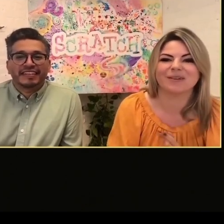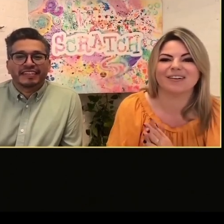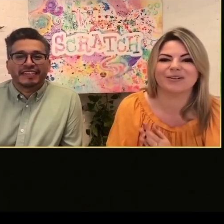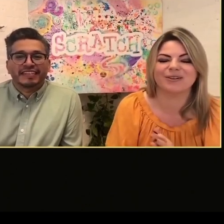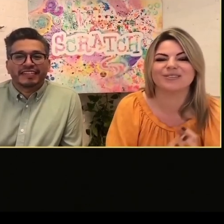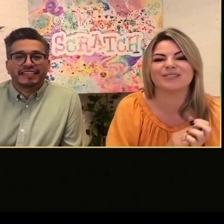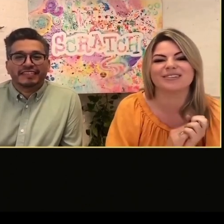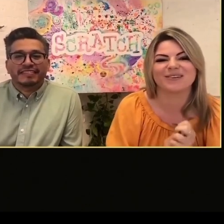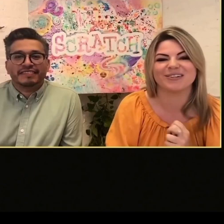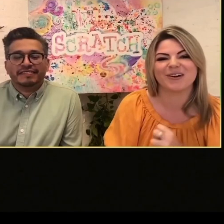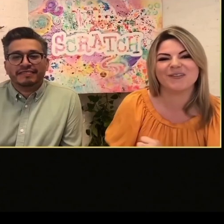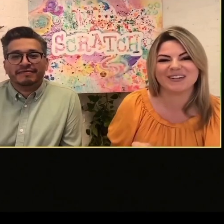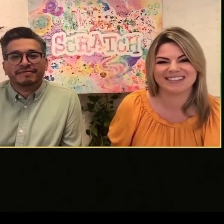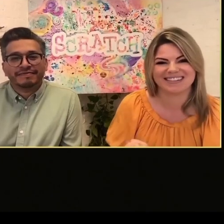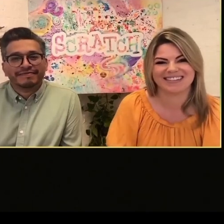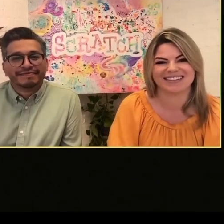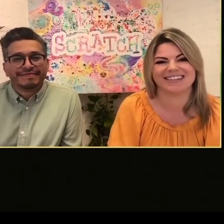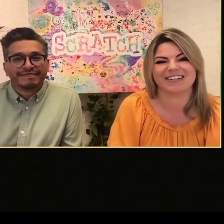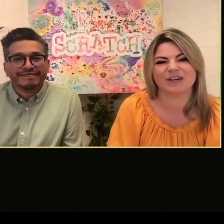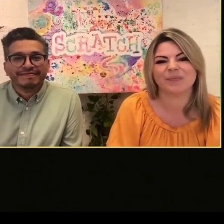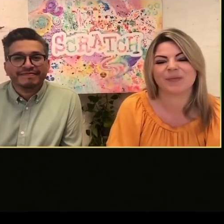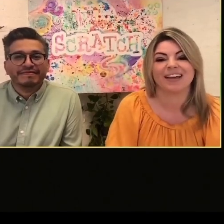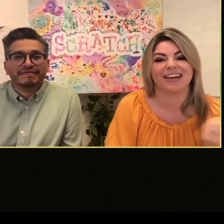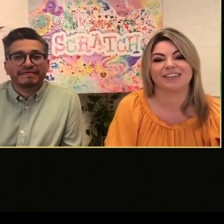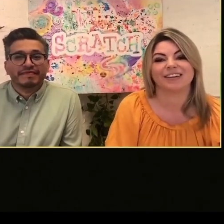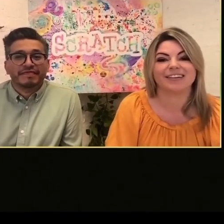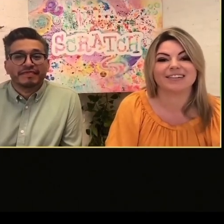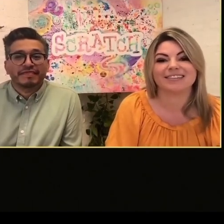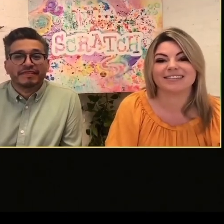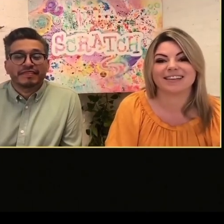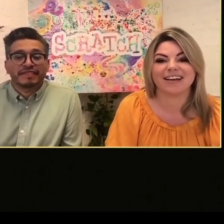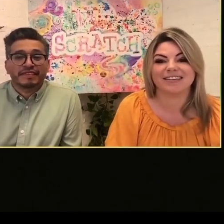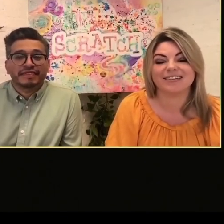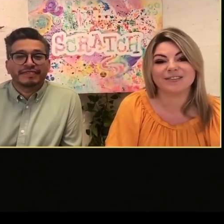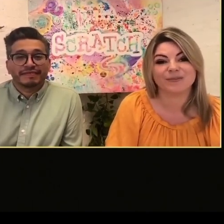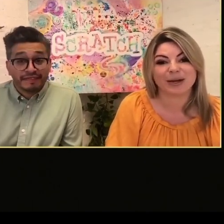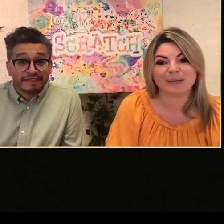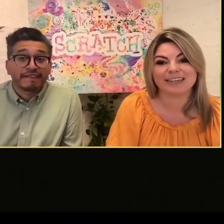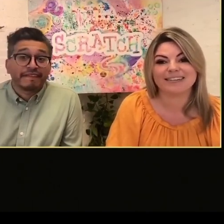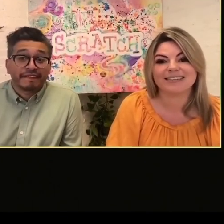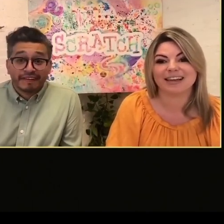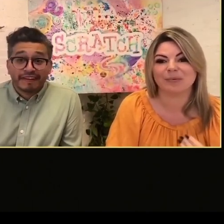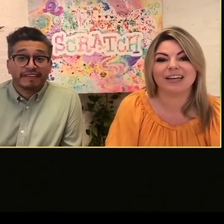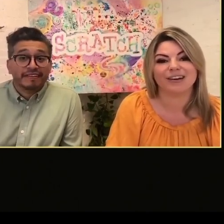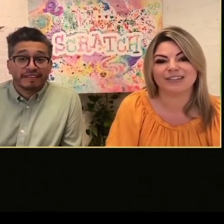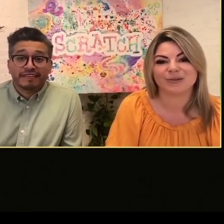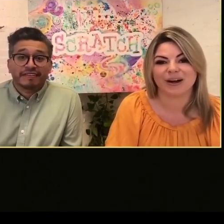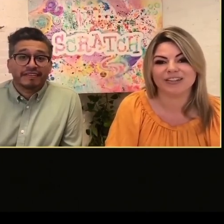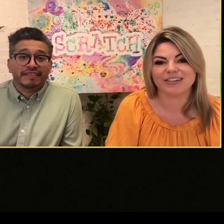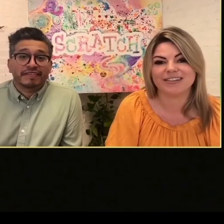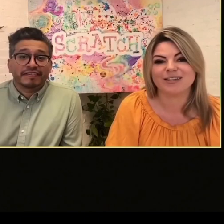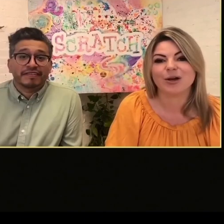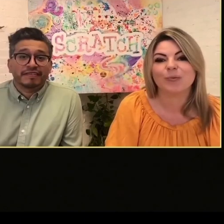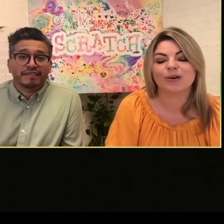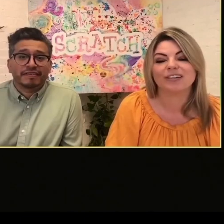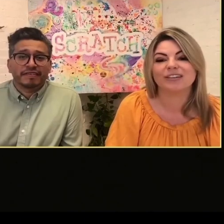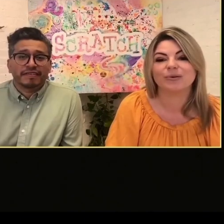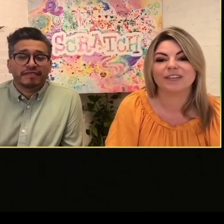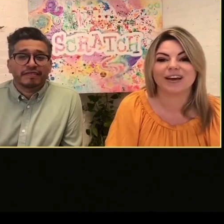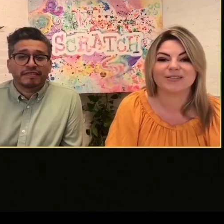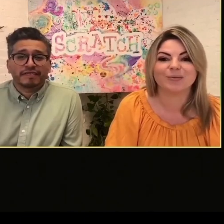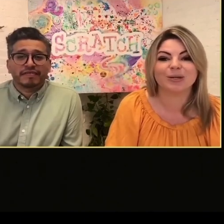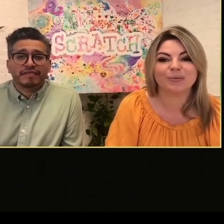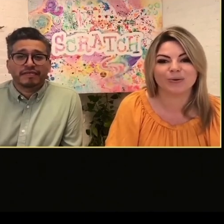più di 3.000 persone che sono presenti oggi in conferenze. Quindi vi diamo il benvenuto, vi invitiamo voi tutti a